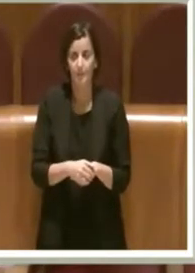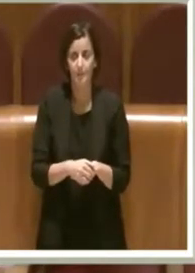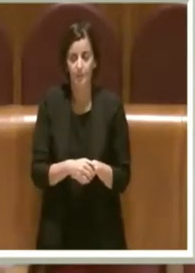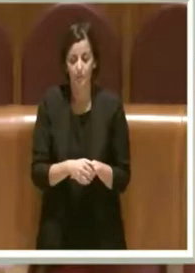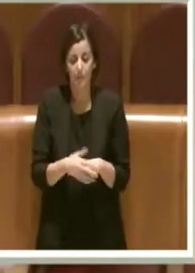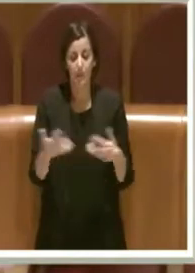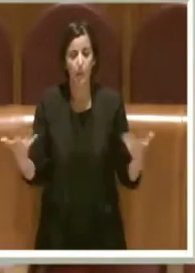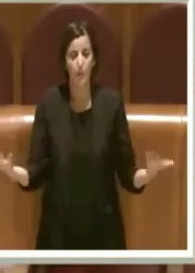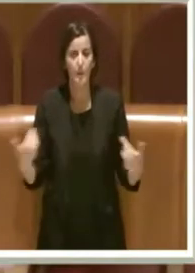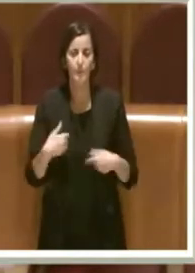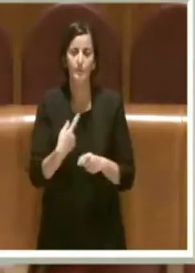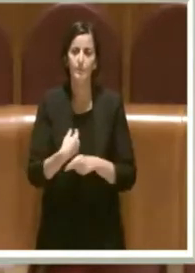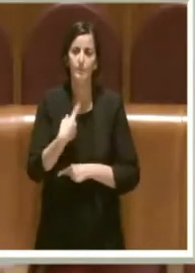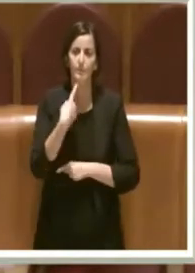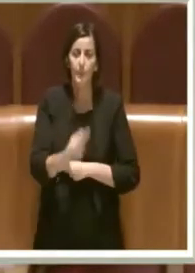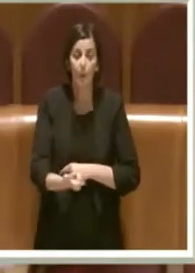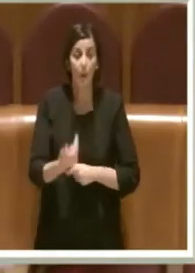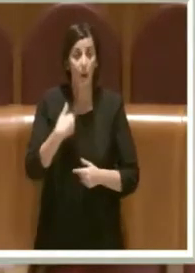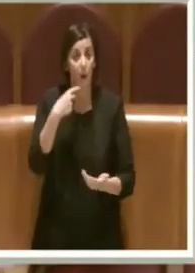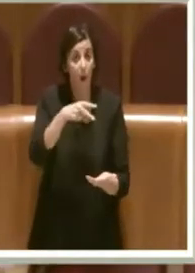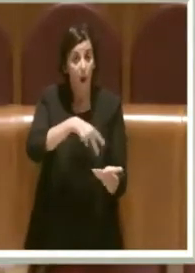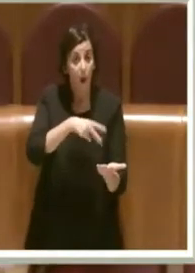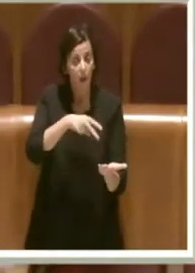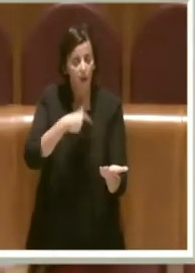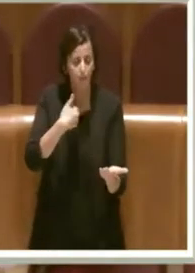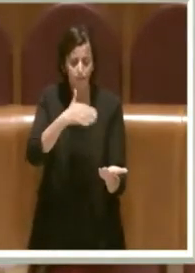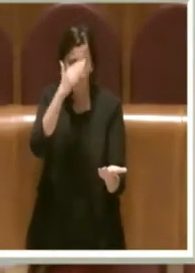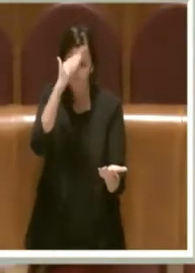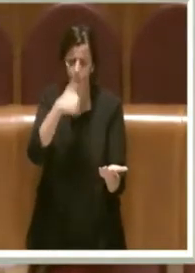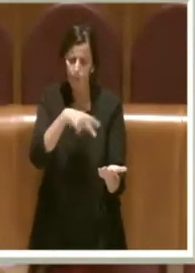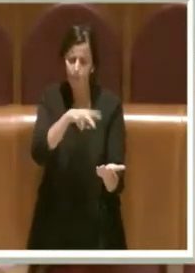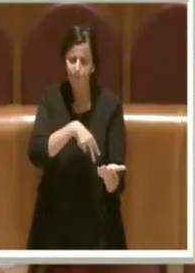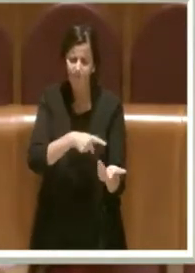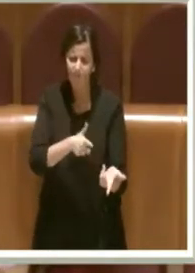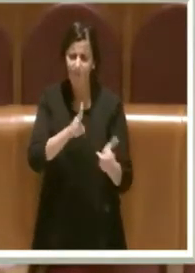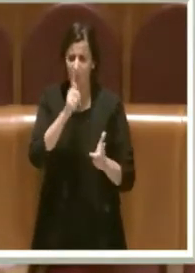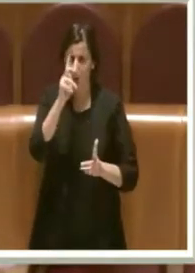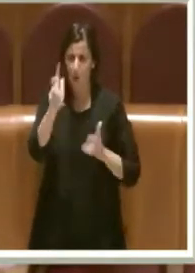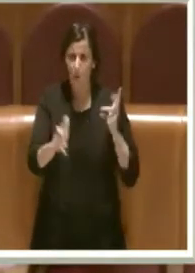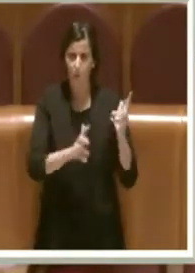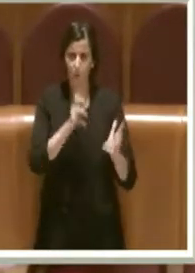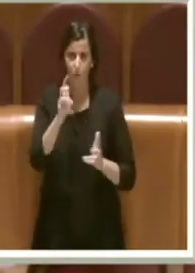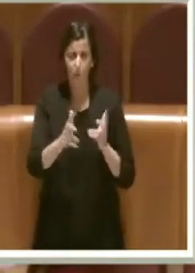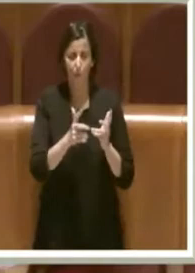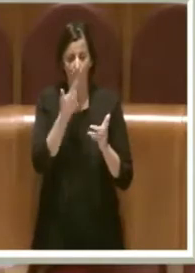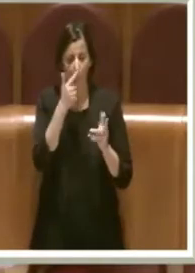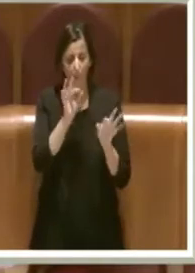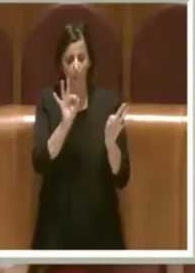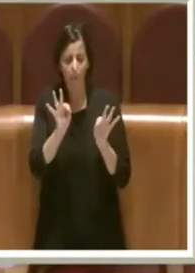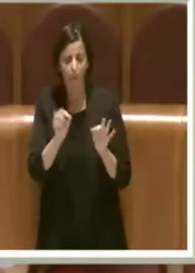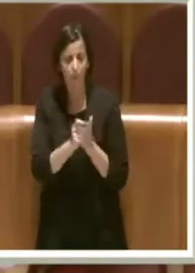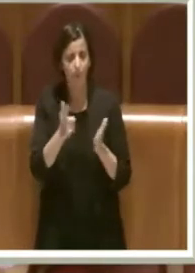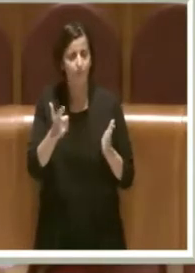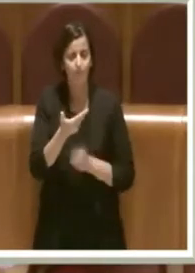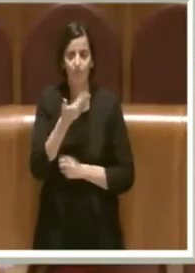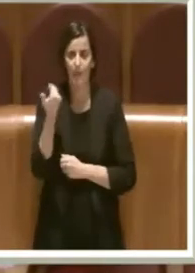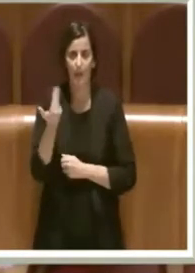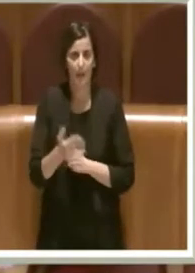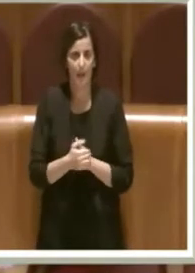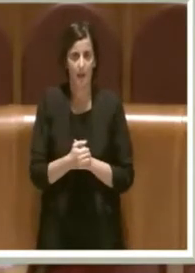Qui, devo dire, in quello che ho letto molto attentamente è tutto molto confuso e privo di alcuni elementi fondamentali, secondo me.